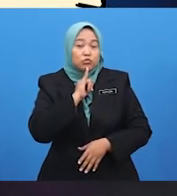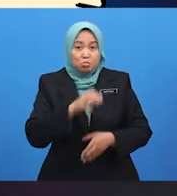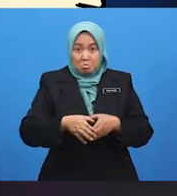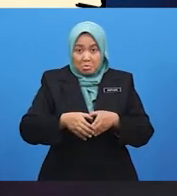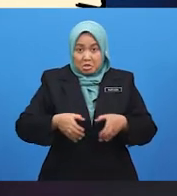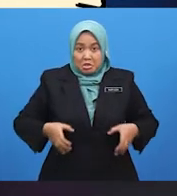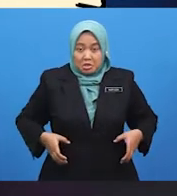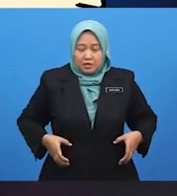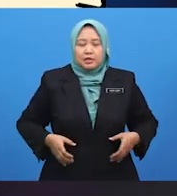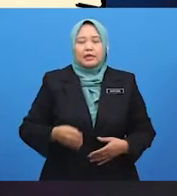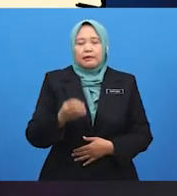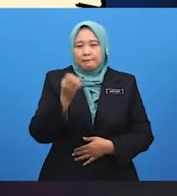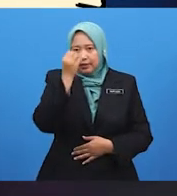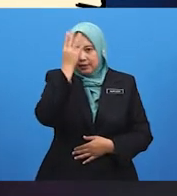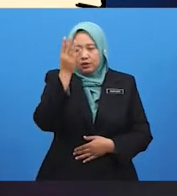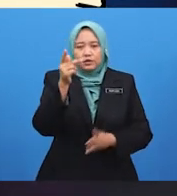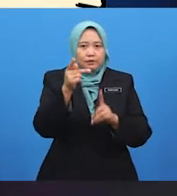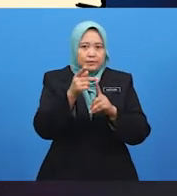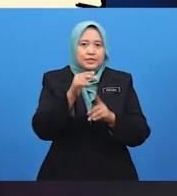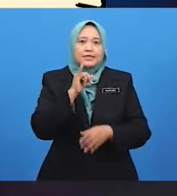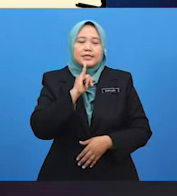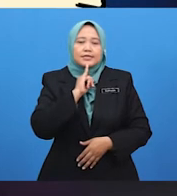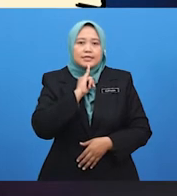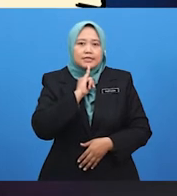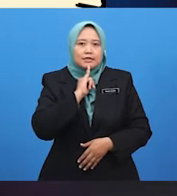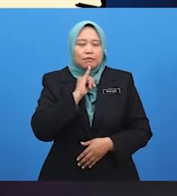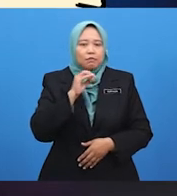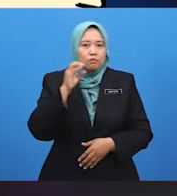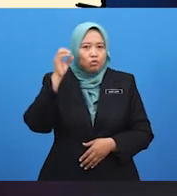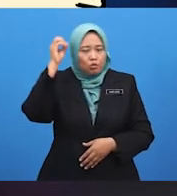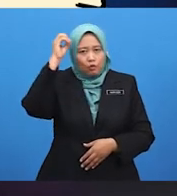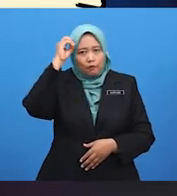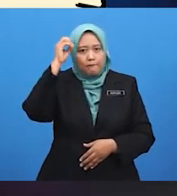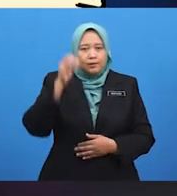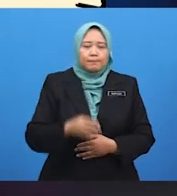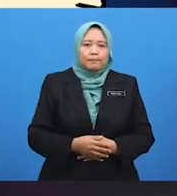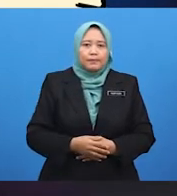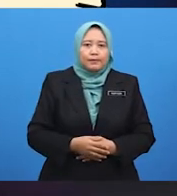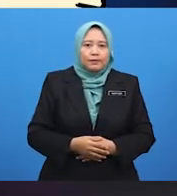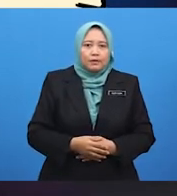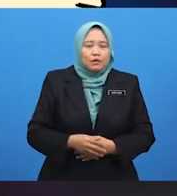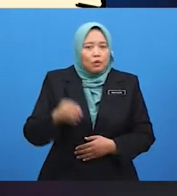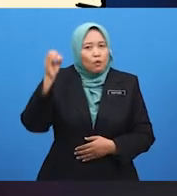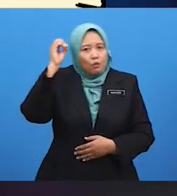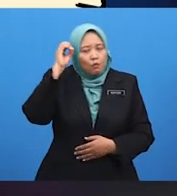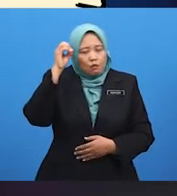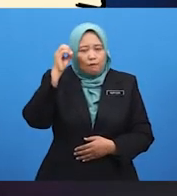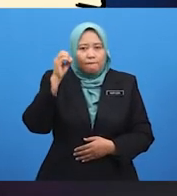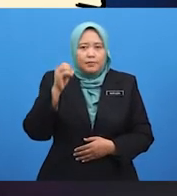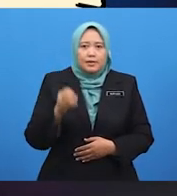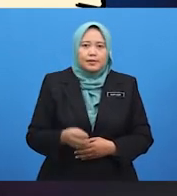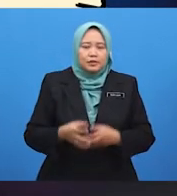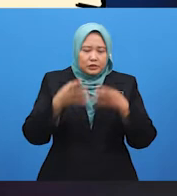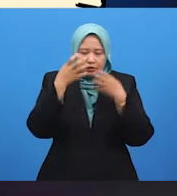perkara sebenar kepada ibunya. Selepas dimarahi oleh ibunya, Omar mengakui